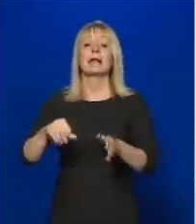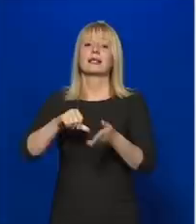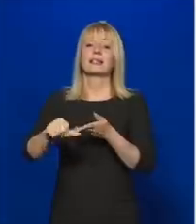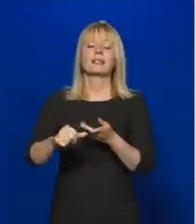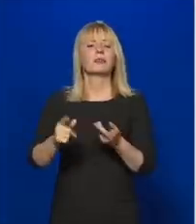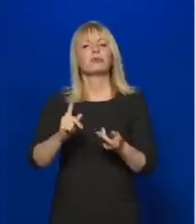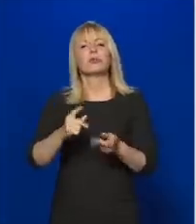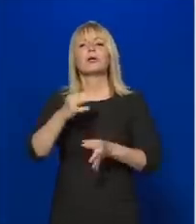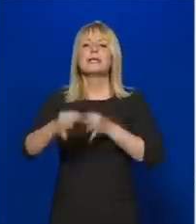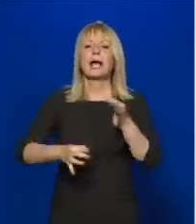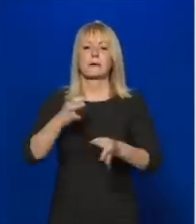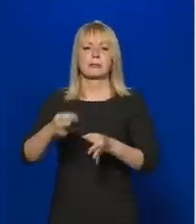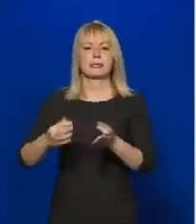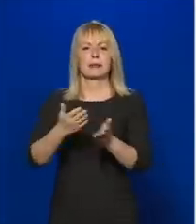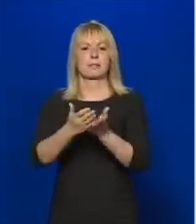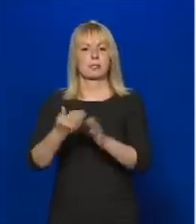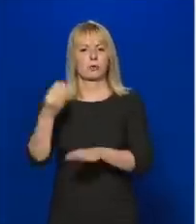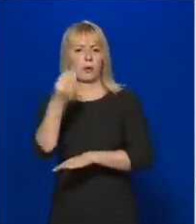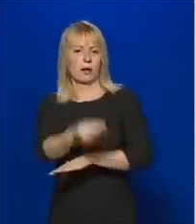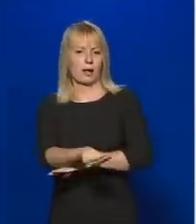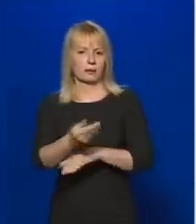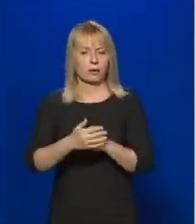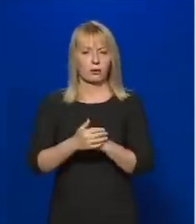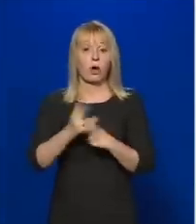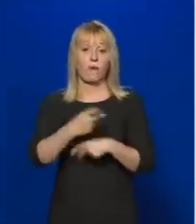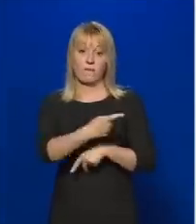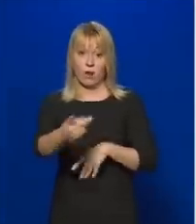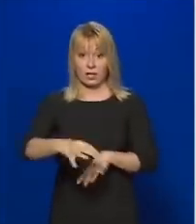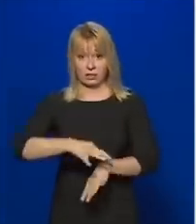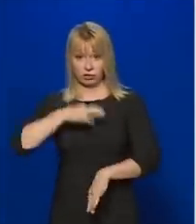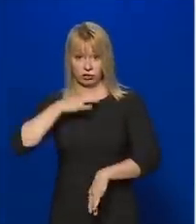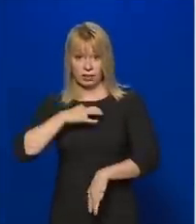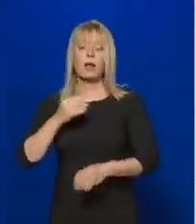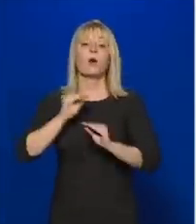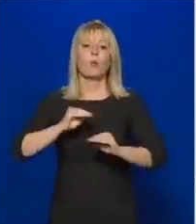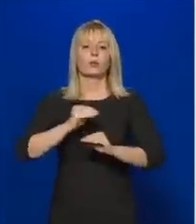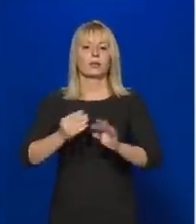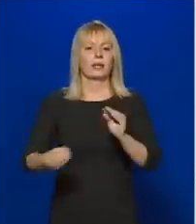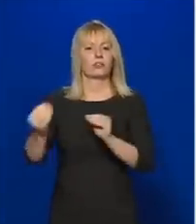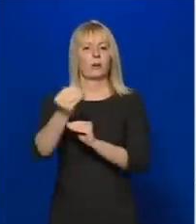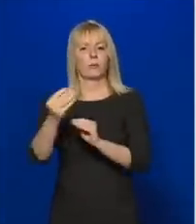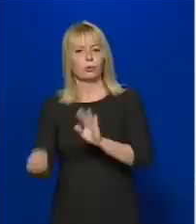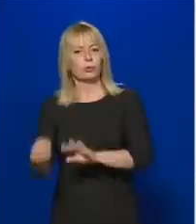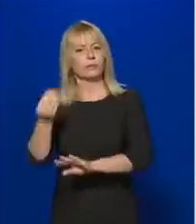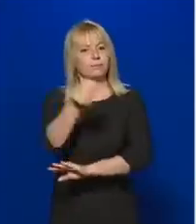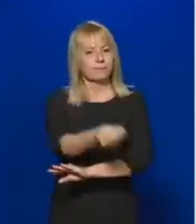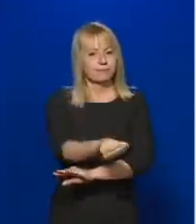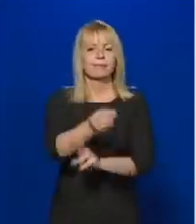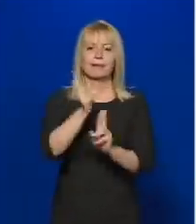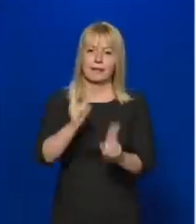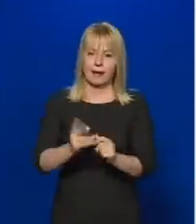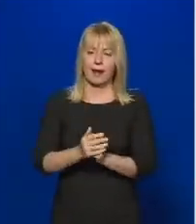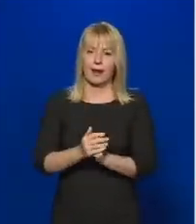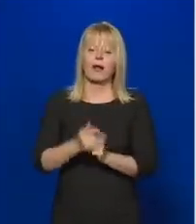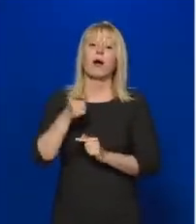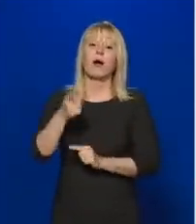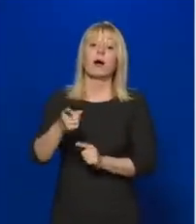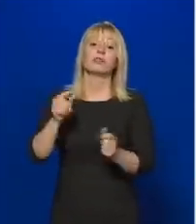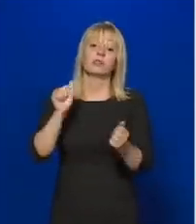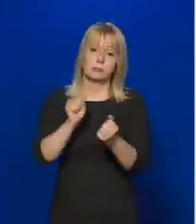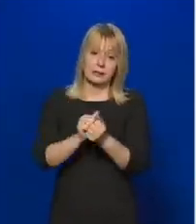szolgáltatja, tehát hogyha az oktatás során ért valakit sérülöm, akkor ezt oktatással kell pótolni, és az is biztos, hogy